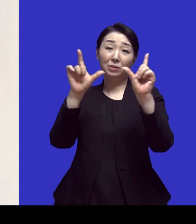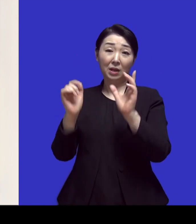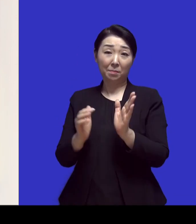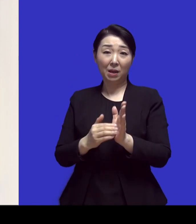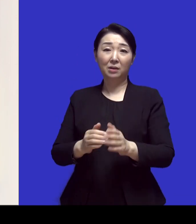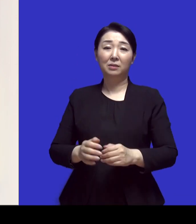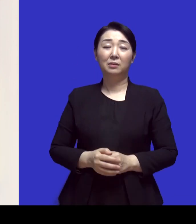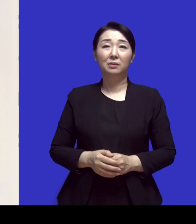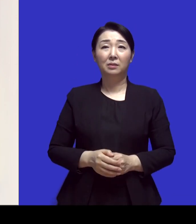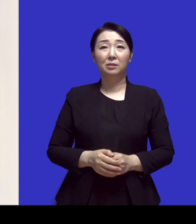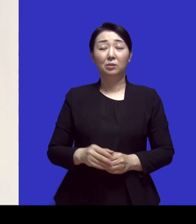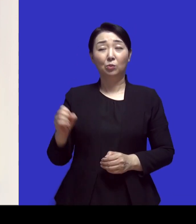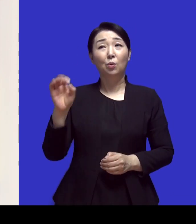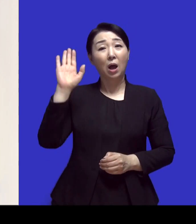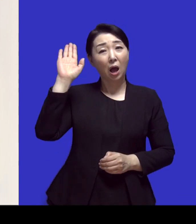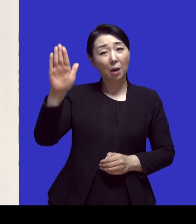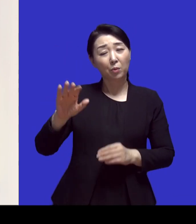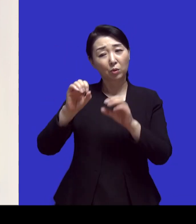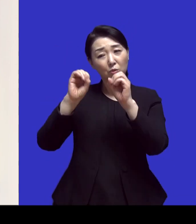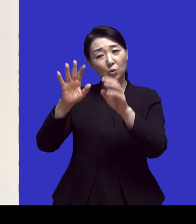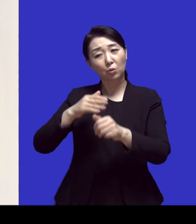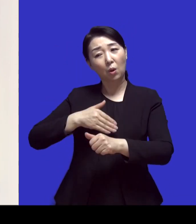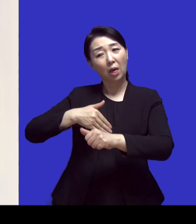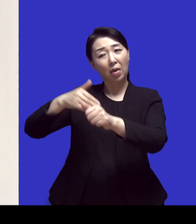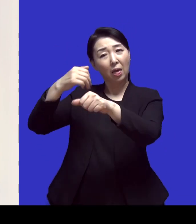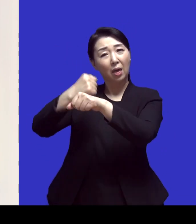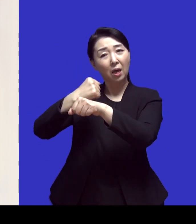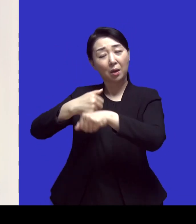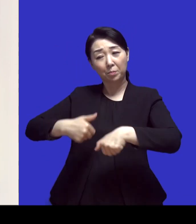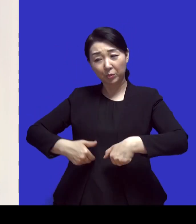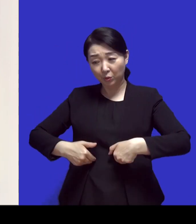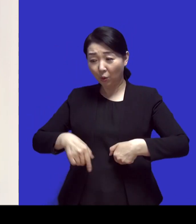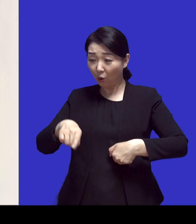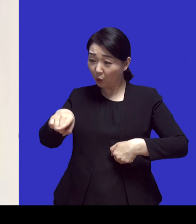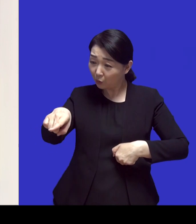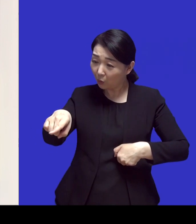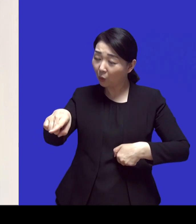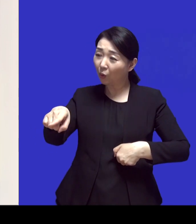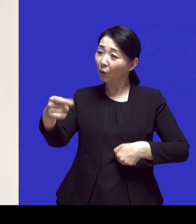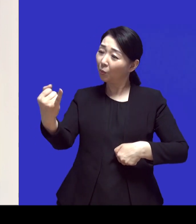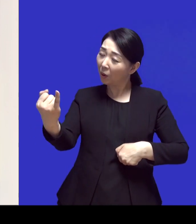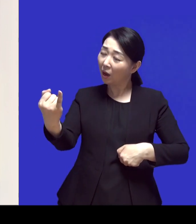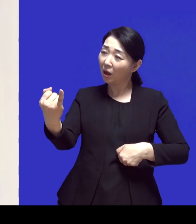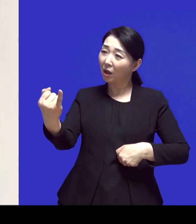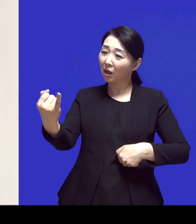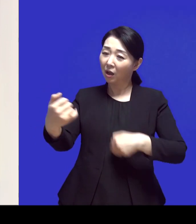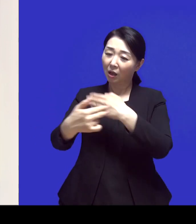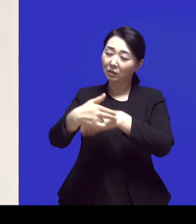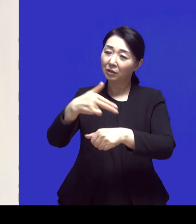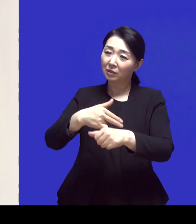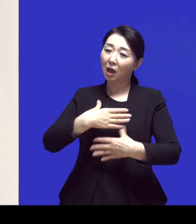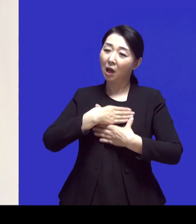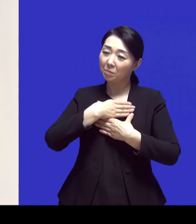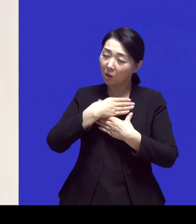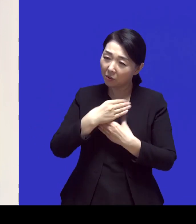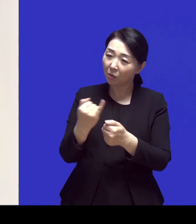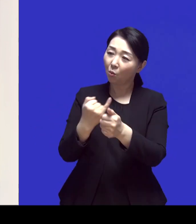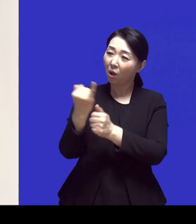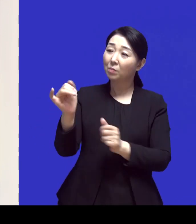그렇게 나갈 가능성이 많아 그래서 너가 어떤 편안한 의사의 와이프나 이런 거 생각한다면